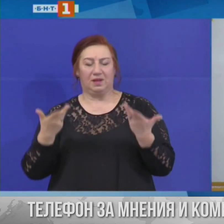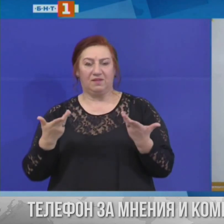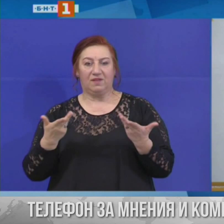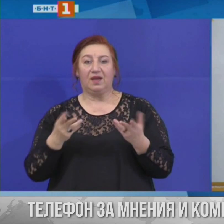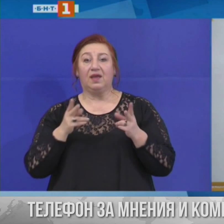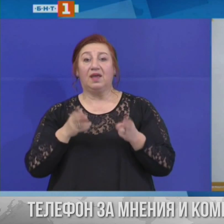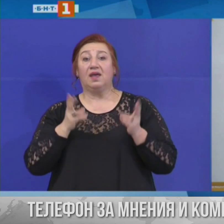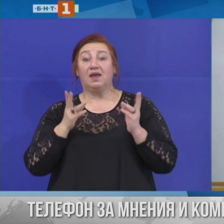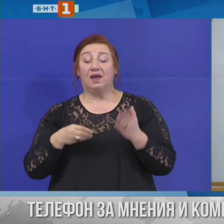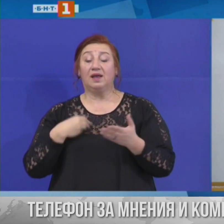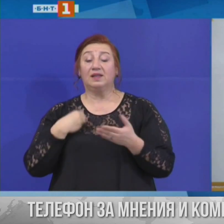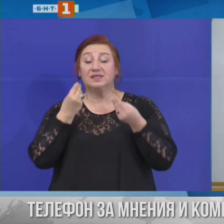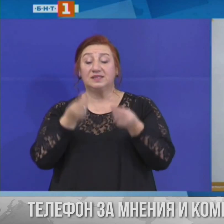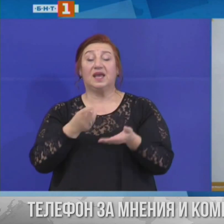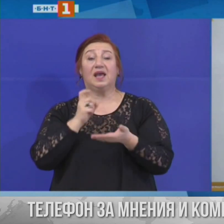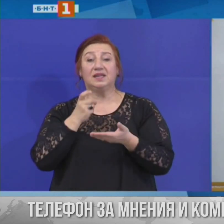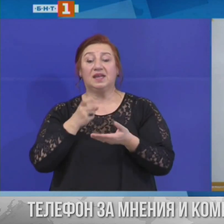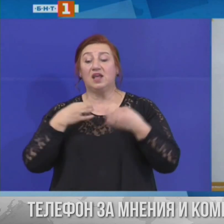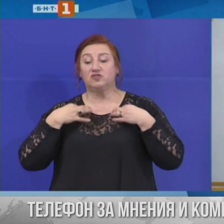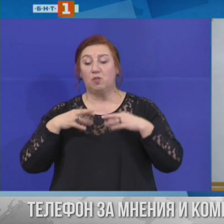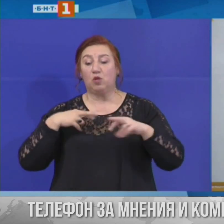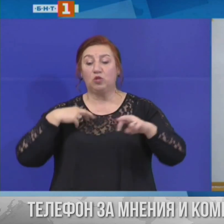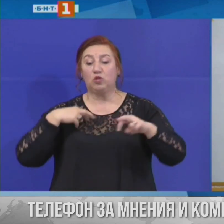Как да се гарантира свободното движение на стоки,